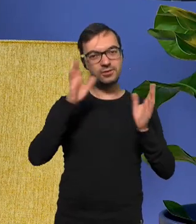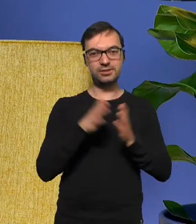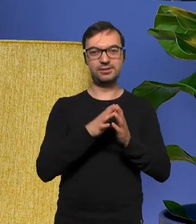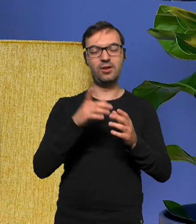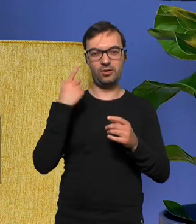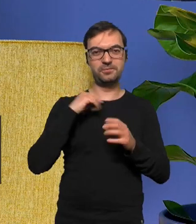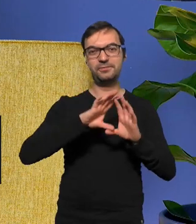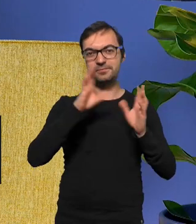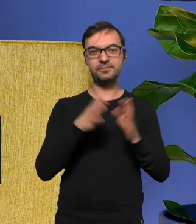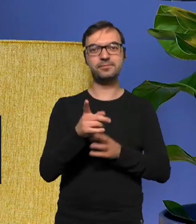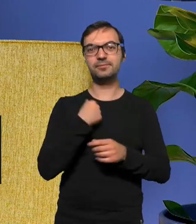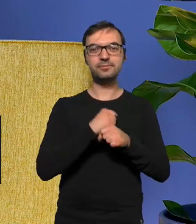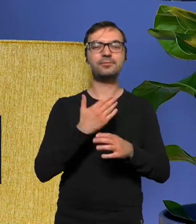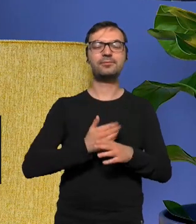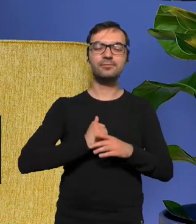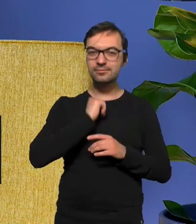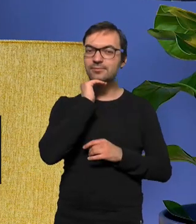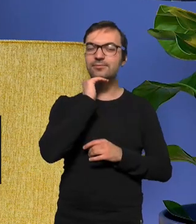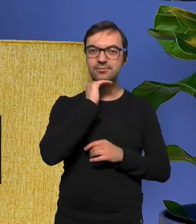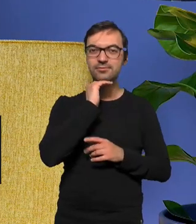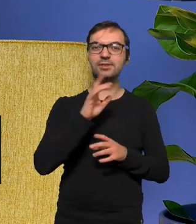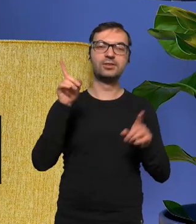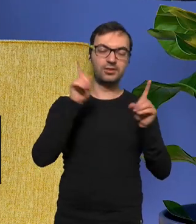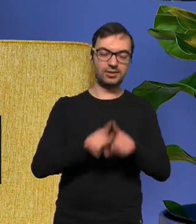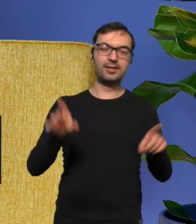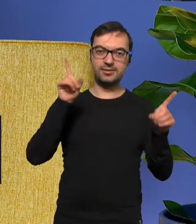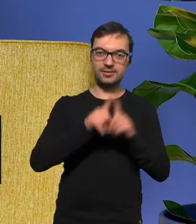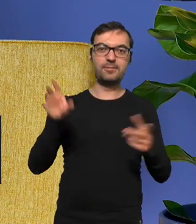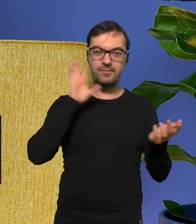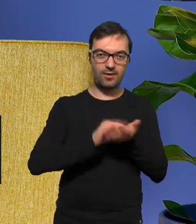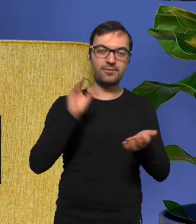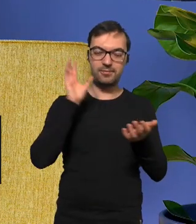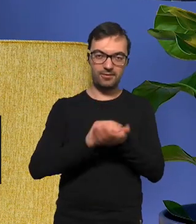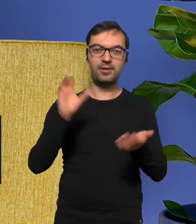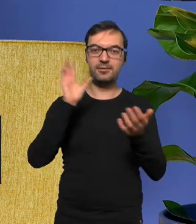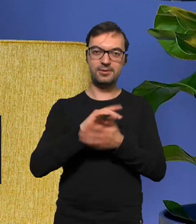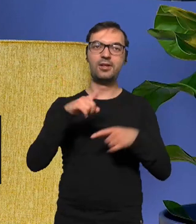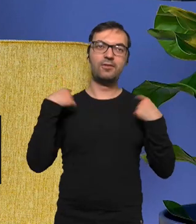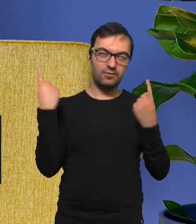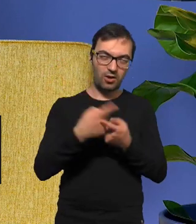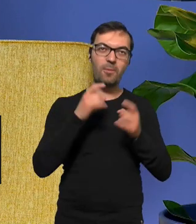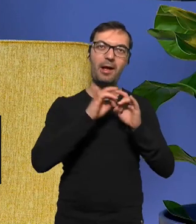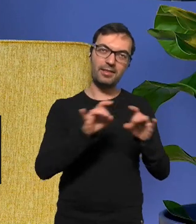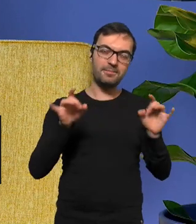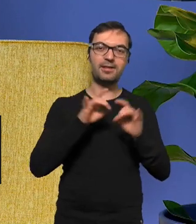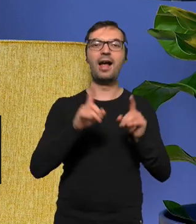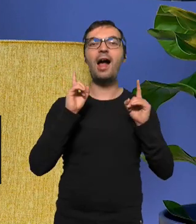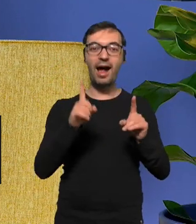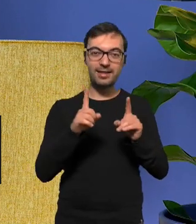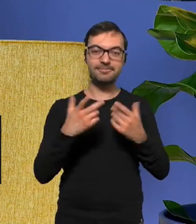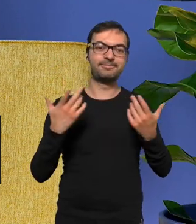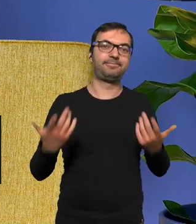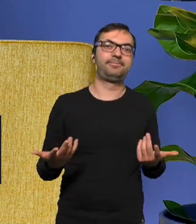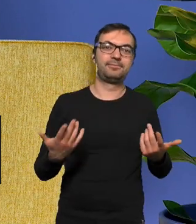nawet nie słuchacze, wszyscy jesteśmy zmęczeni słuchaniem we wszystkich mediach o tym wszystkim, co nas dokoła ale jednak no